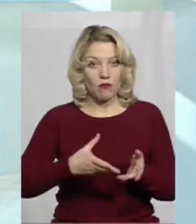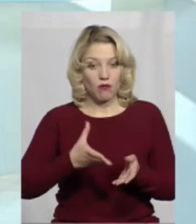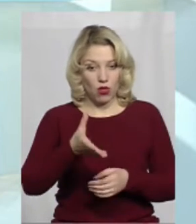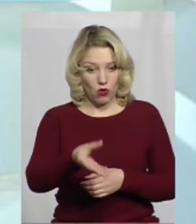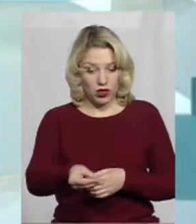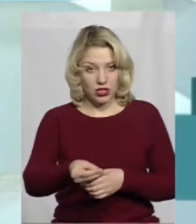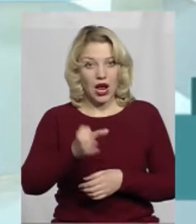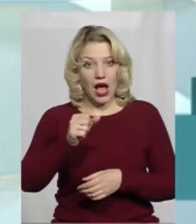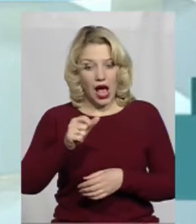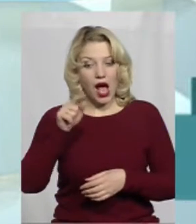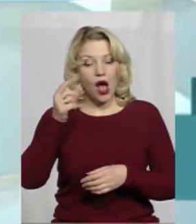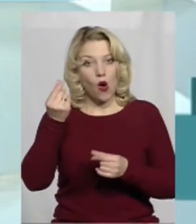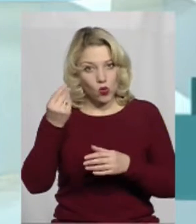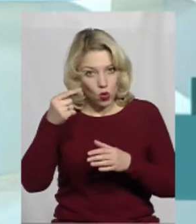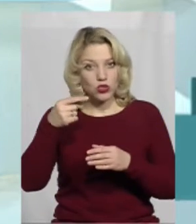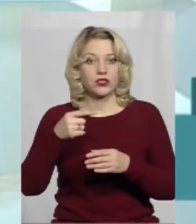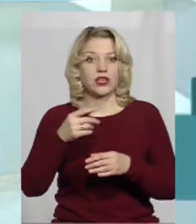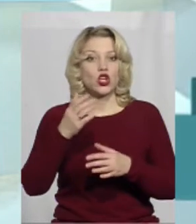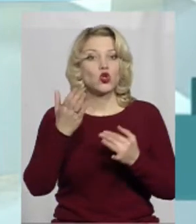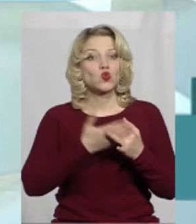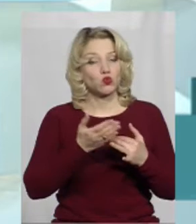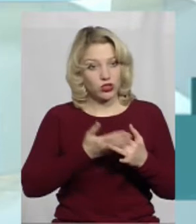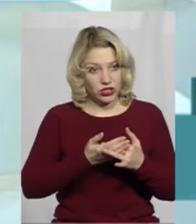субсидії будуть, скажімо так,